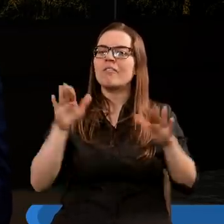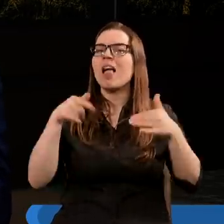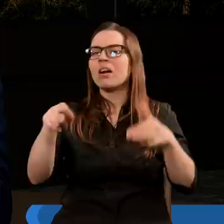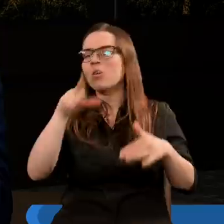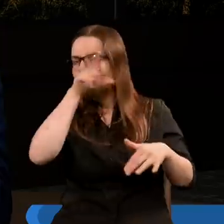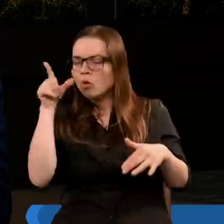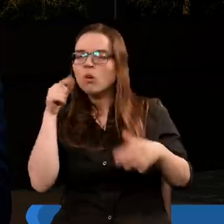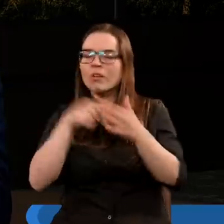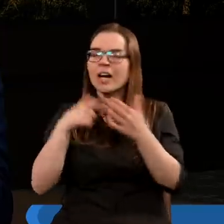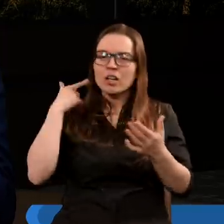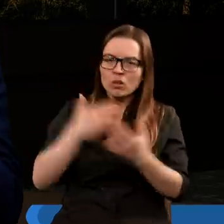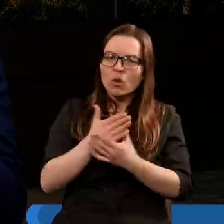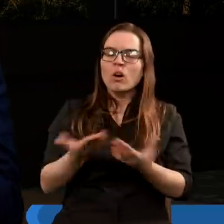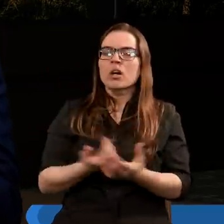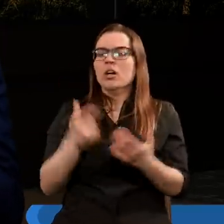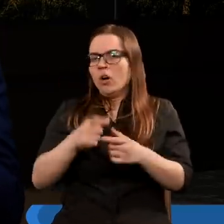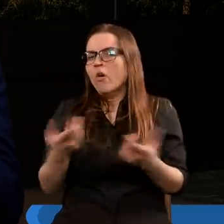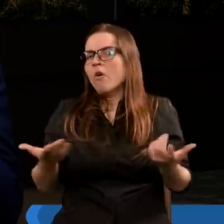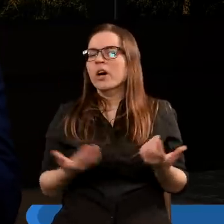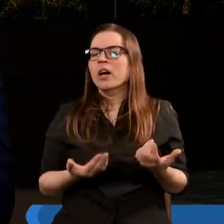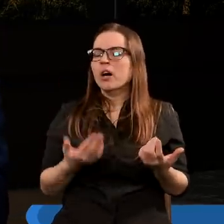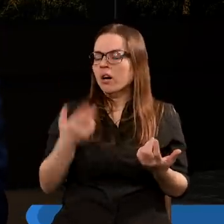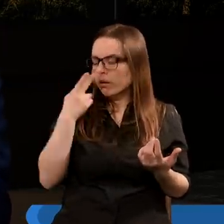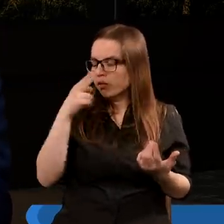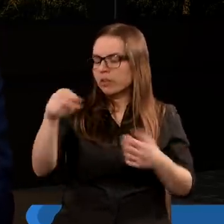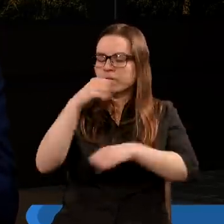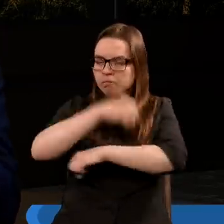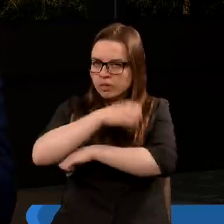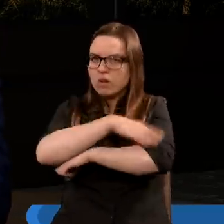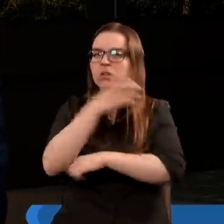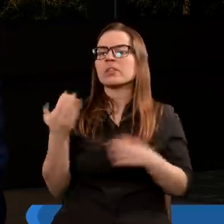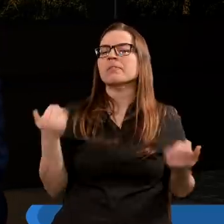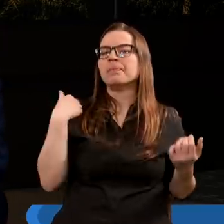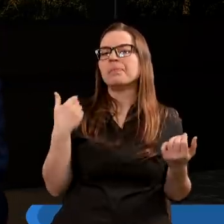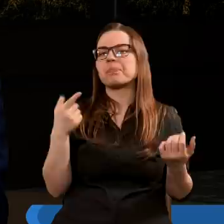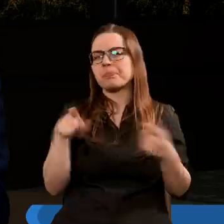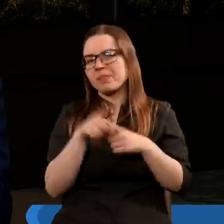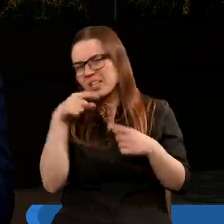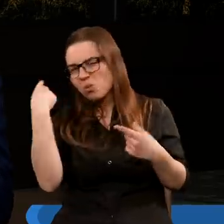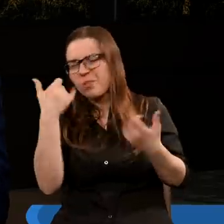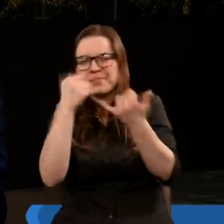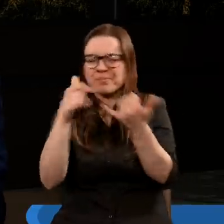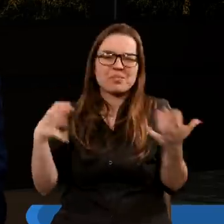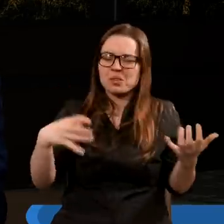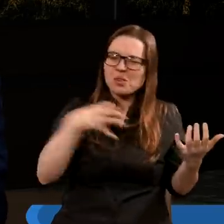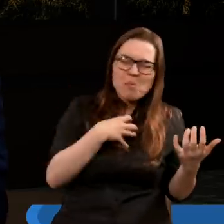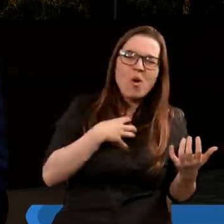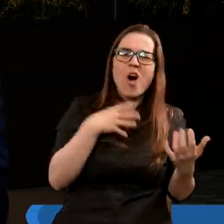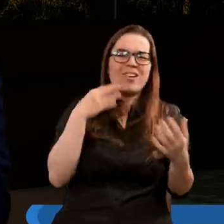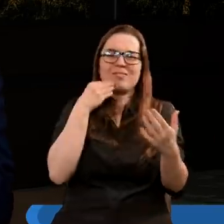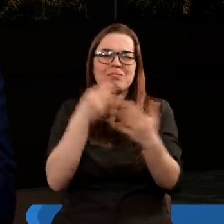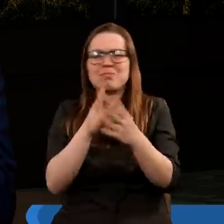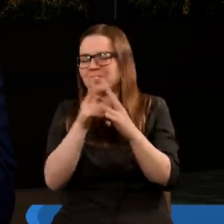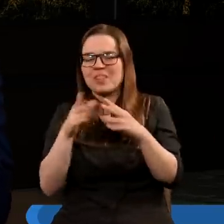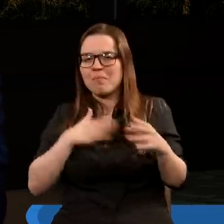właśnie Bożych sług, tak? Tutaj widzimy, że kiedy dopadły ich wrzody, kiedy było to palące słońce, kiedy ten ból ich dopadł, tak? Tutaj